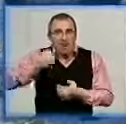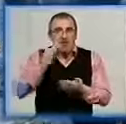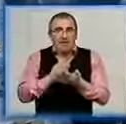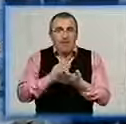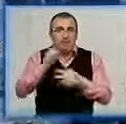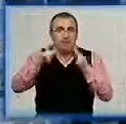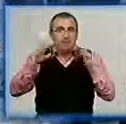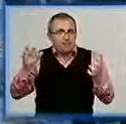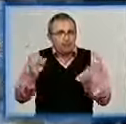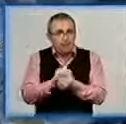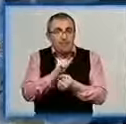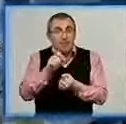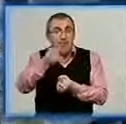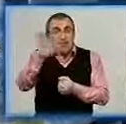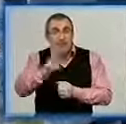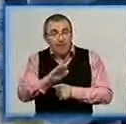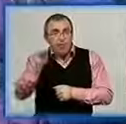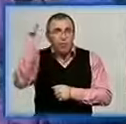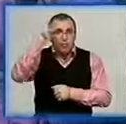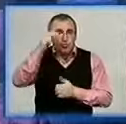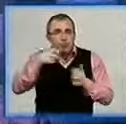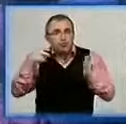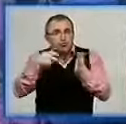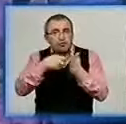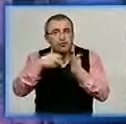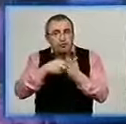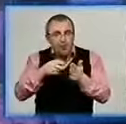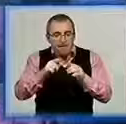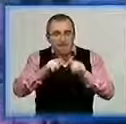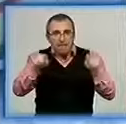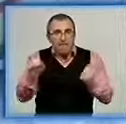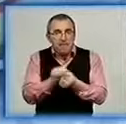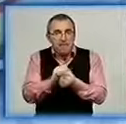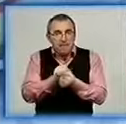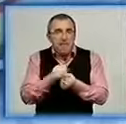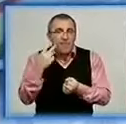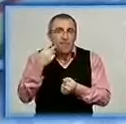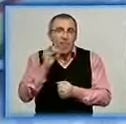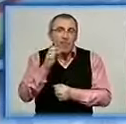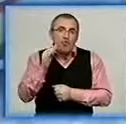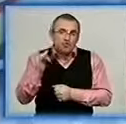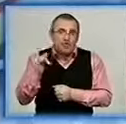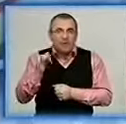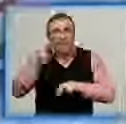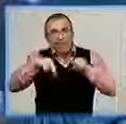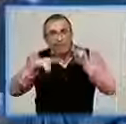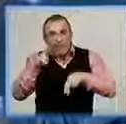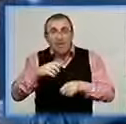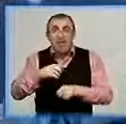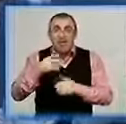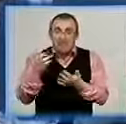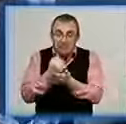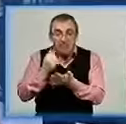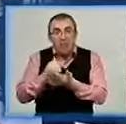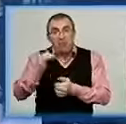сохне. Поки фарба сохне, учасники майстер-класу вчаться штампувати на папері. Для цього використовують звичайні овочі і фарби. Виходить і у дорослих,